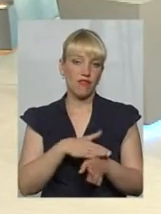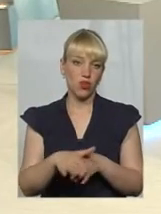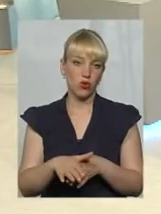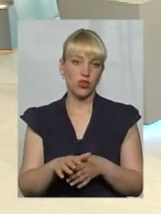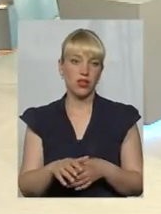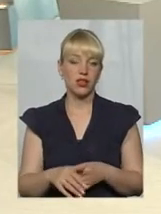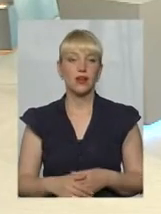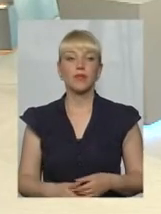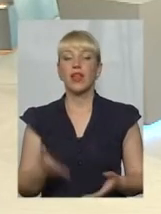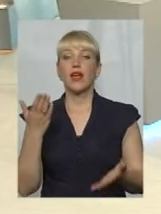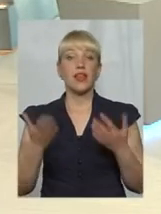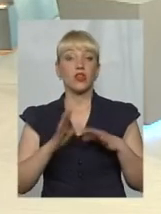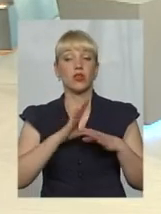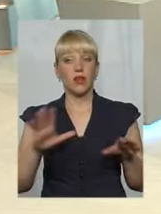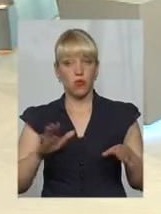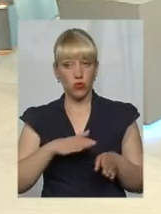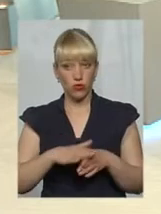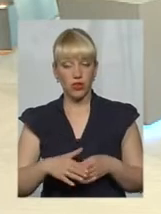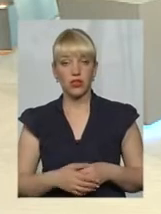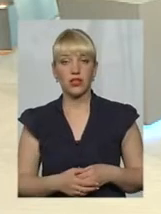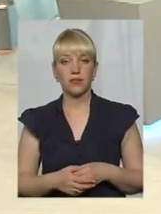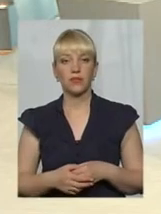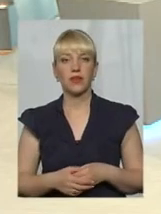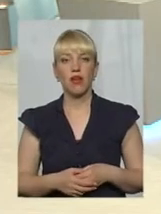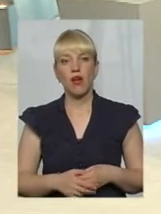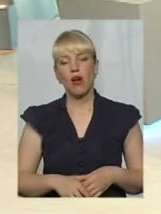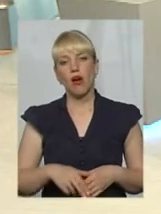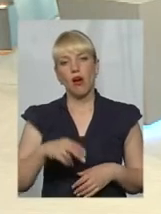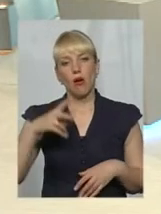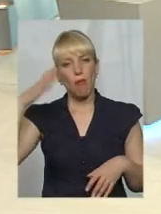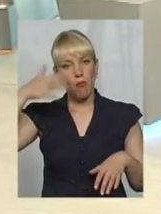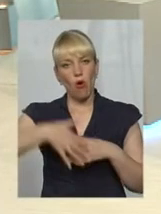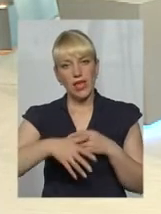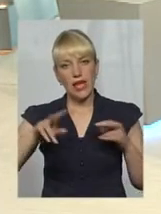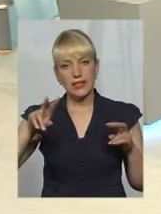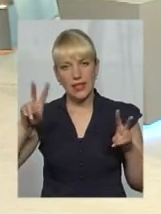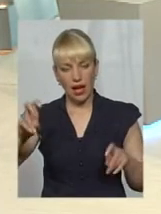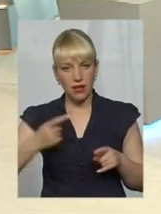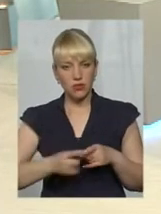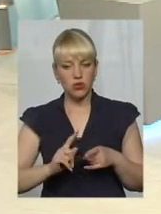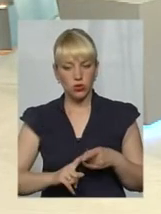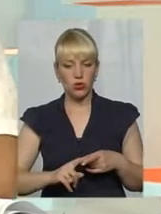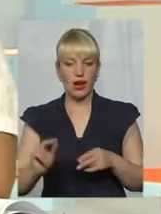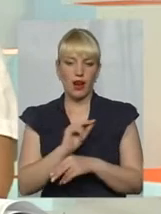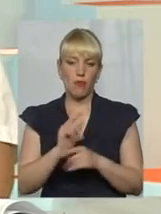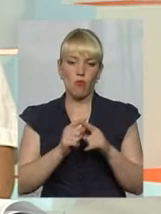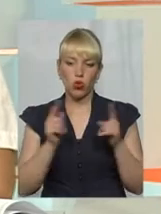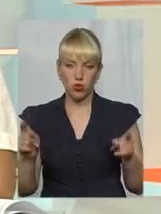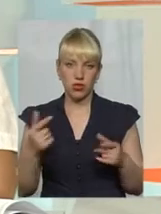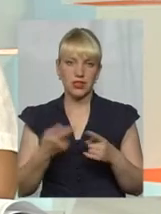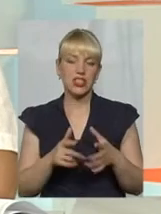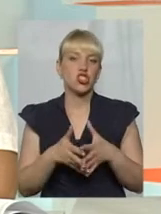якби. Якщо не було виконані, я так розумію. Так, поняття поточного ремонту доволі таки буває широке, тобто,